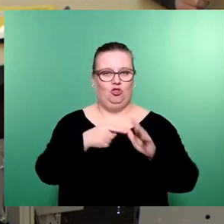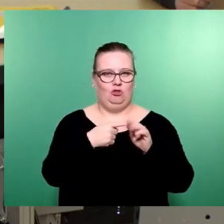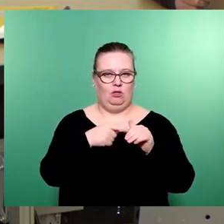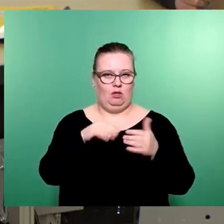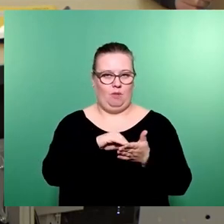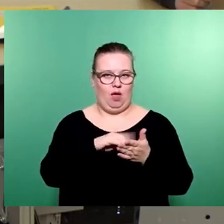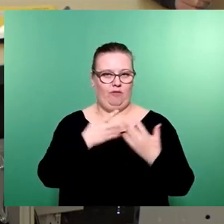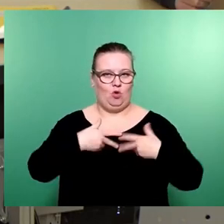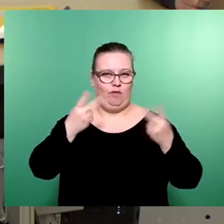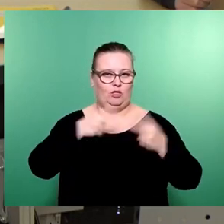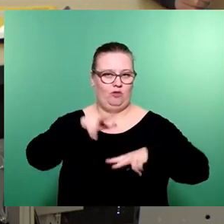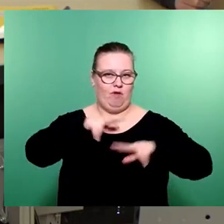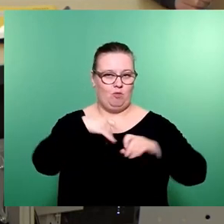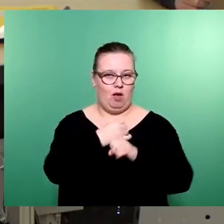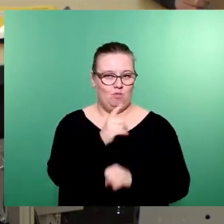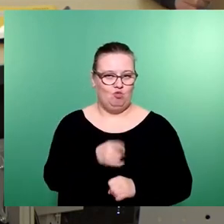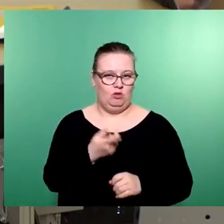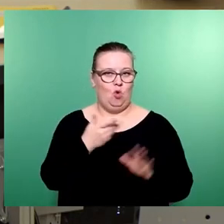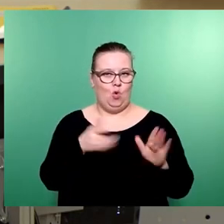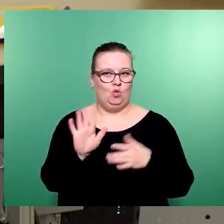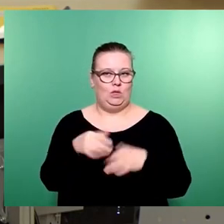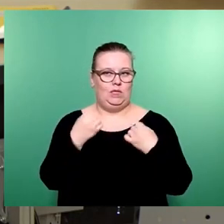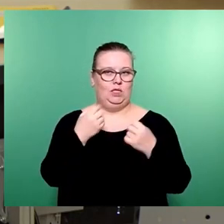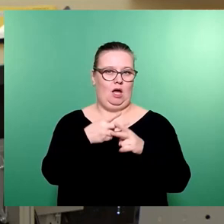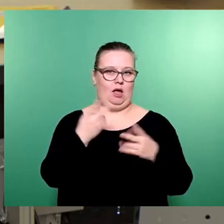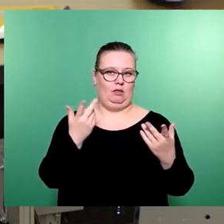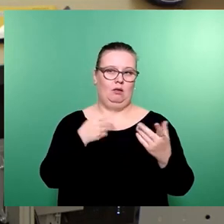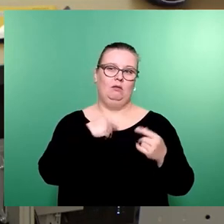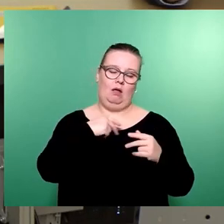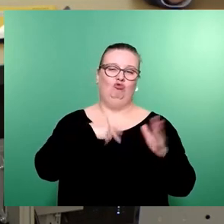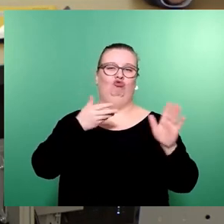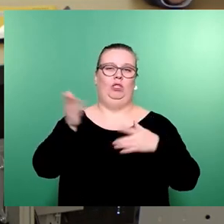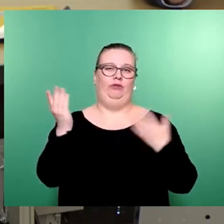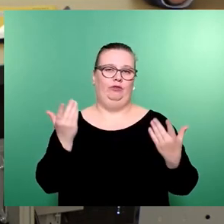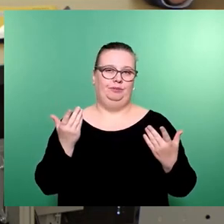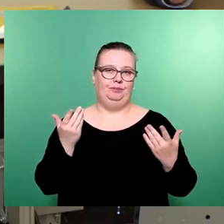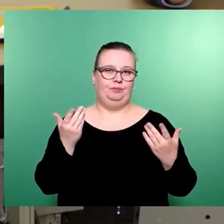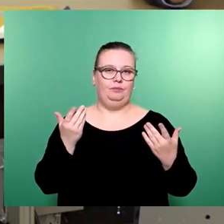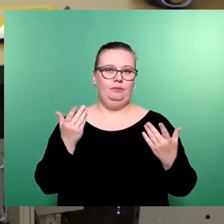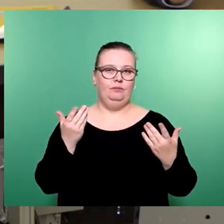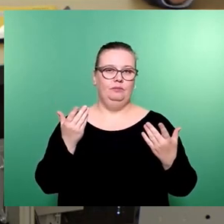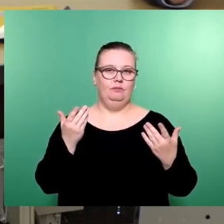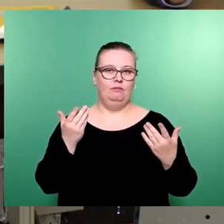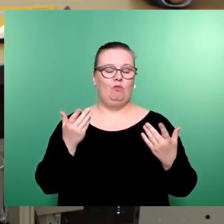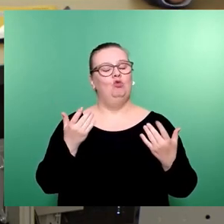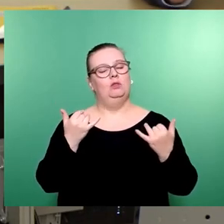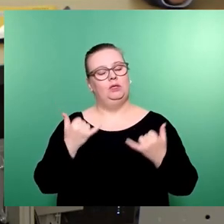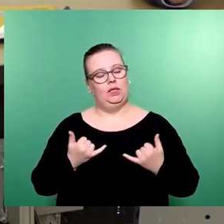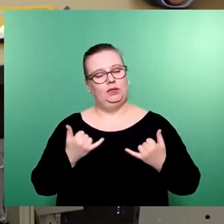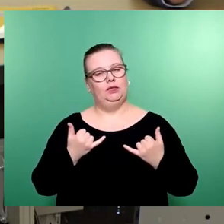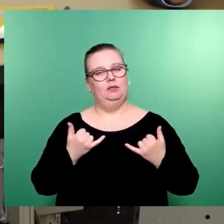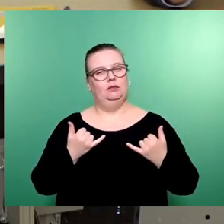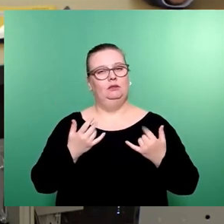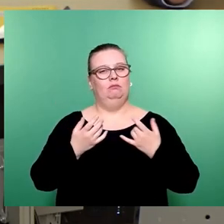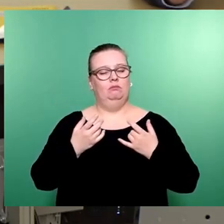Verwaltung ist, das zu garantieren, dann läuft etwas schief. Und hier machen wir einen guten